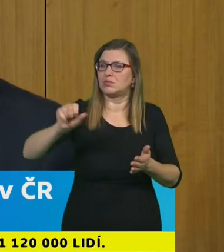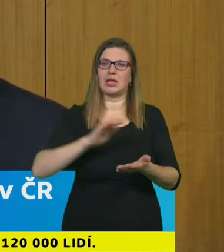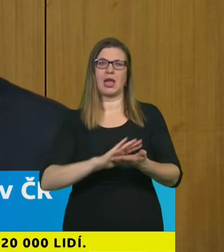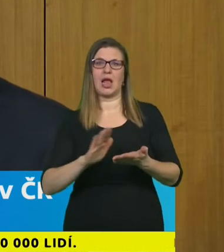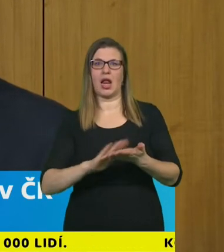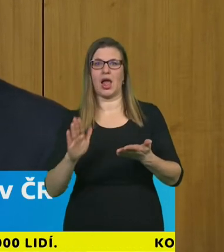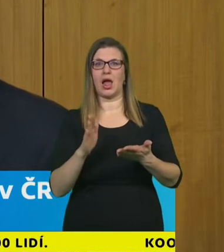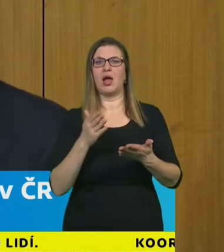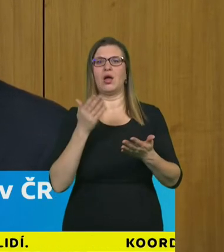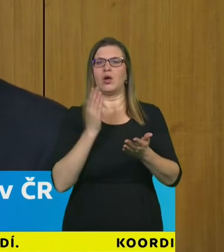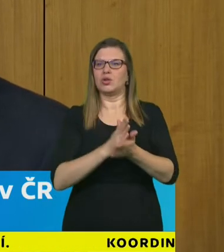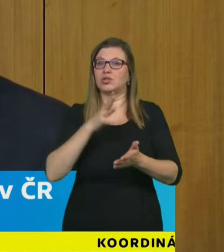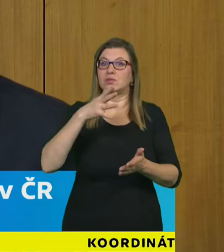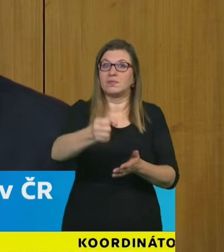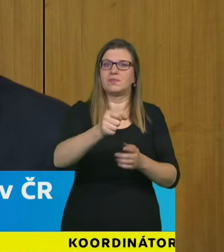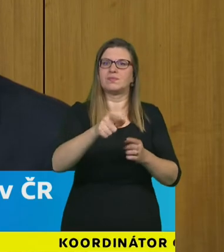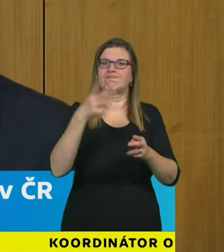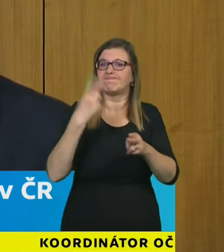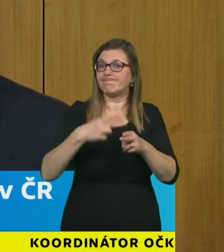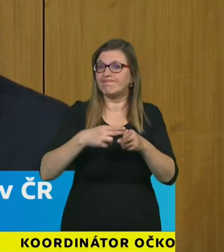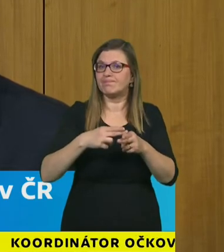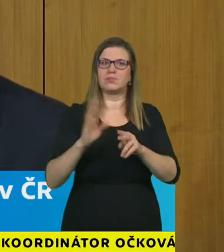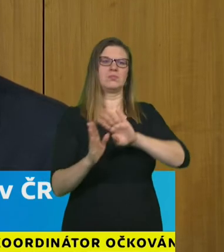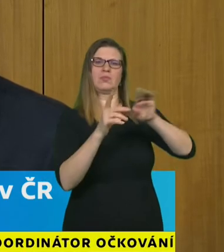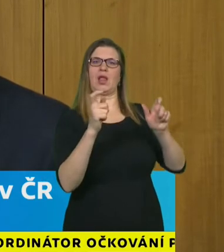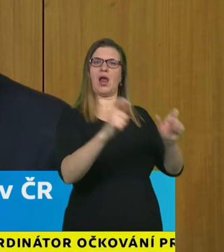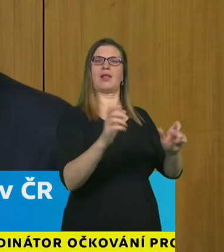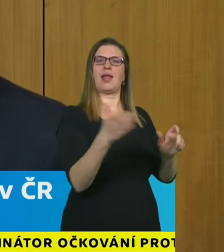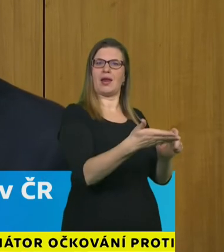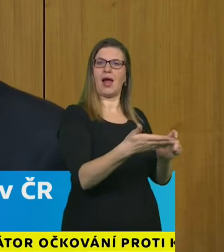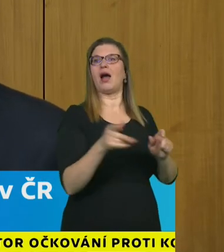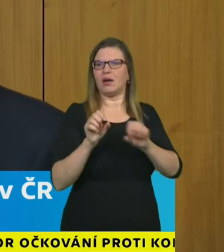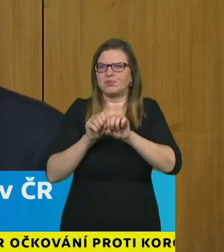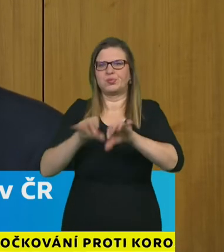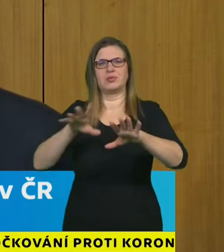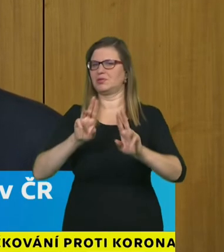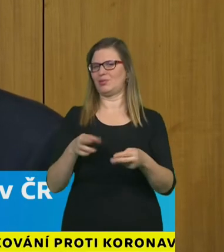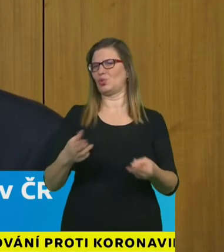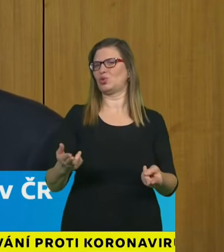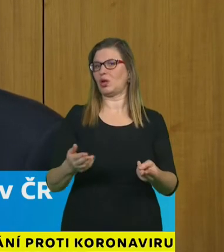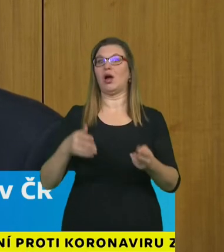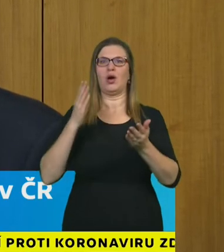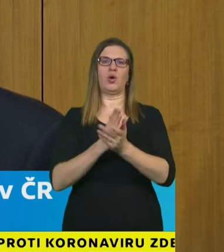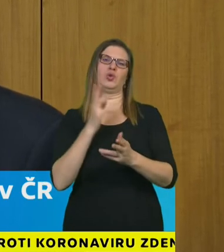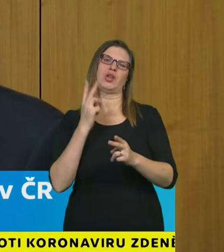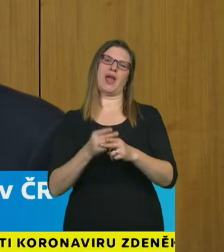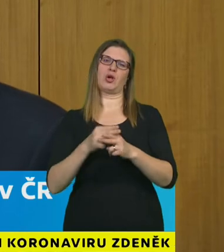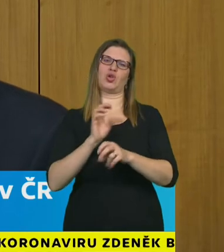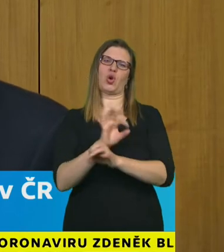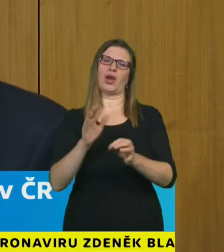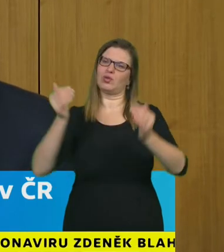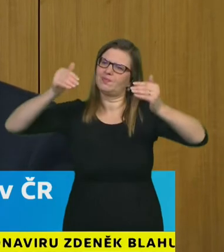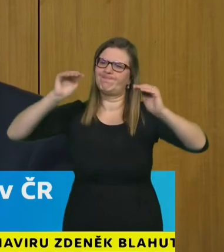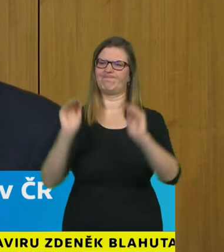probíhá to v některých nemocnicích už několik měsíců a v podstatě se téměř eliminovala onemocnění mezi